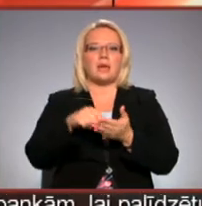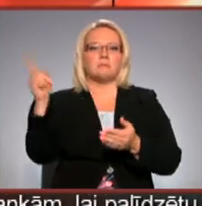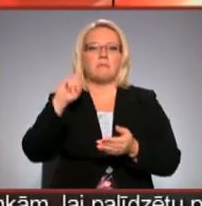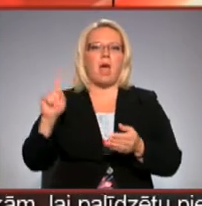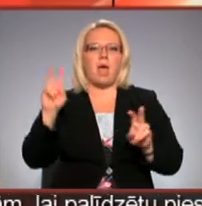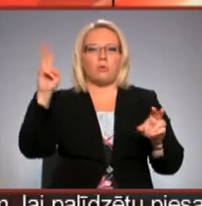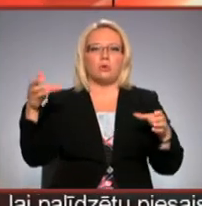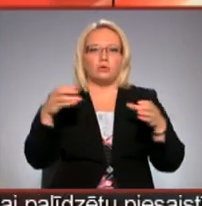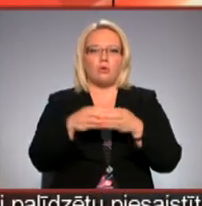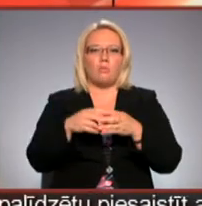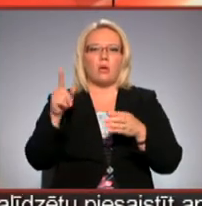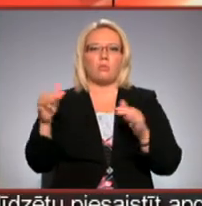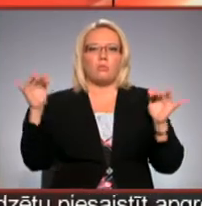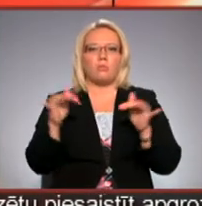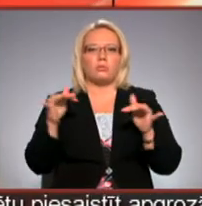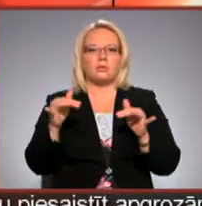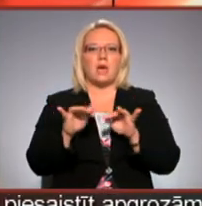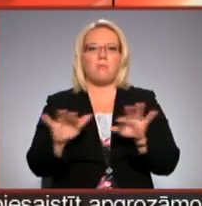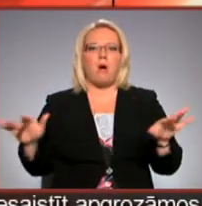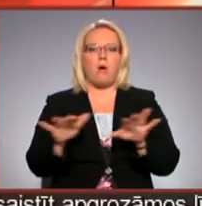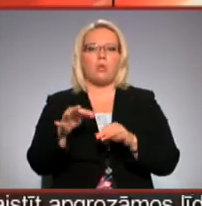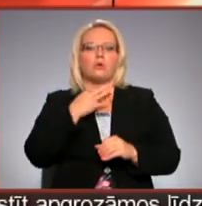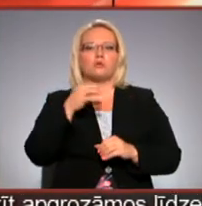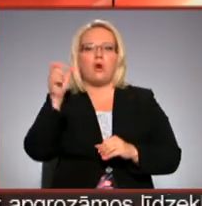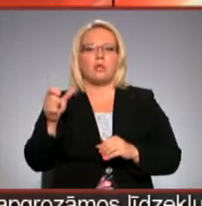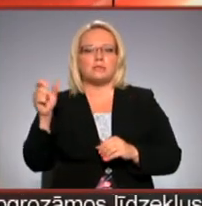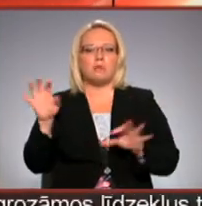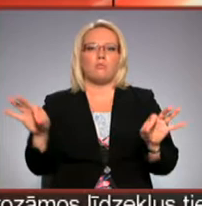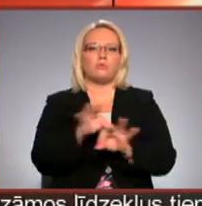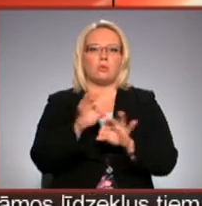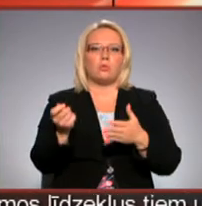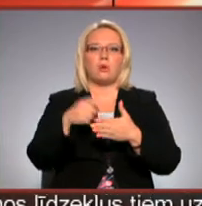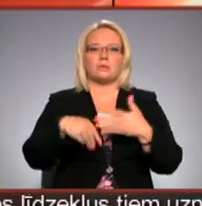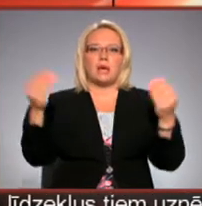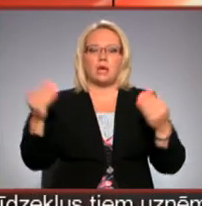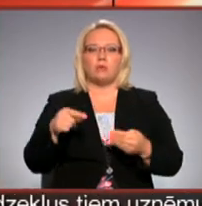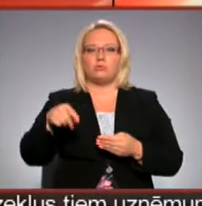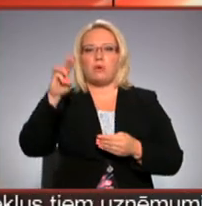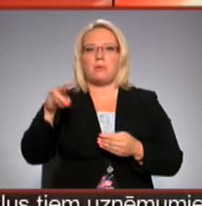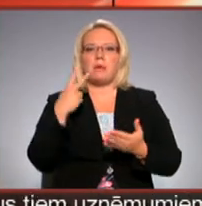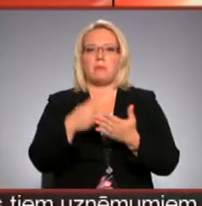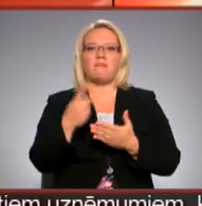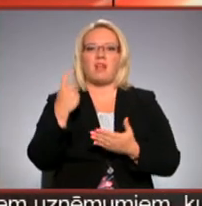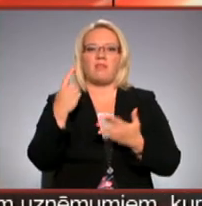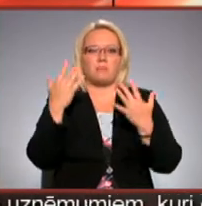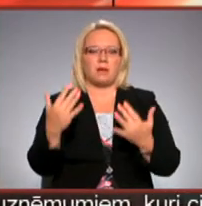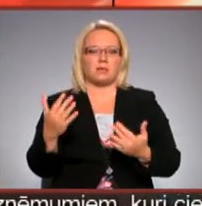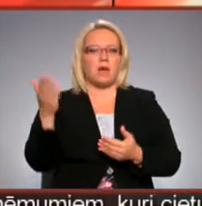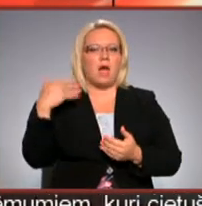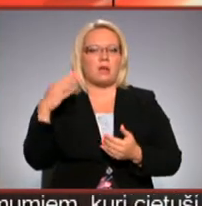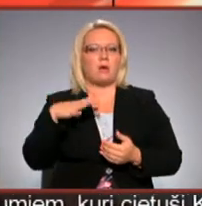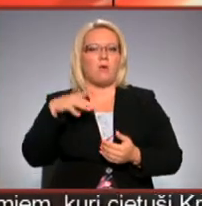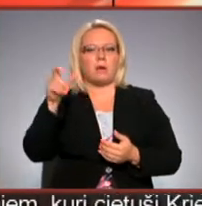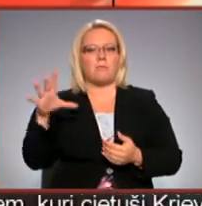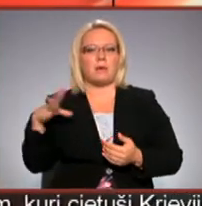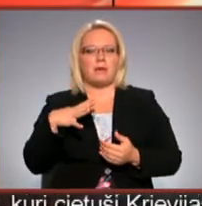strāda pulcēja skatītājs koncertā ar maistro Raimundu Paulu solistiem mūziķiem un noslēgtais līgums šomenes parads vēl vienu pasākumu. Savu laiku gan daļu